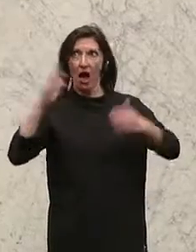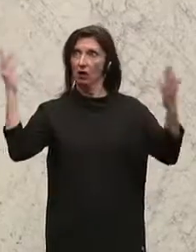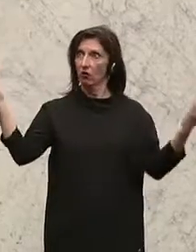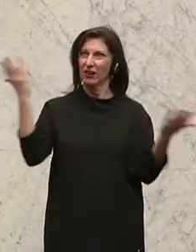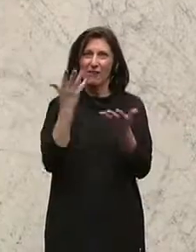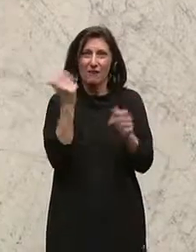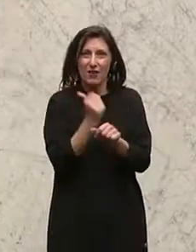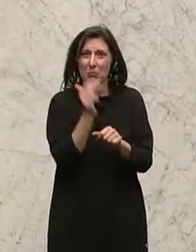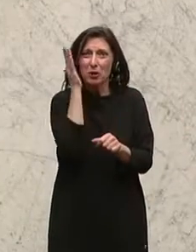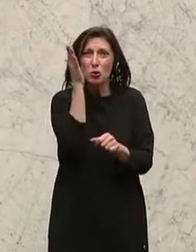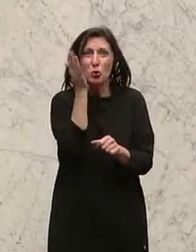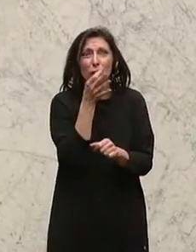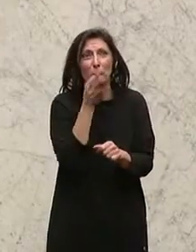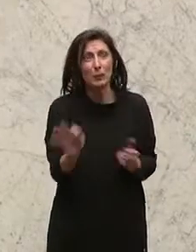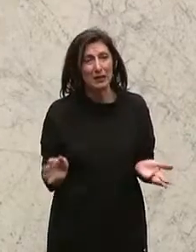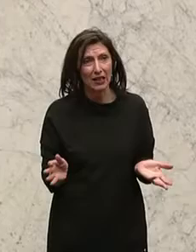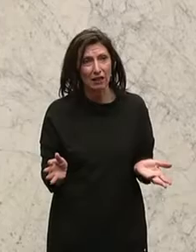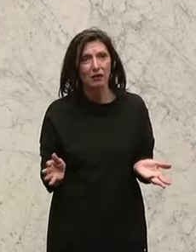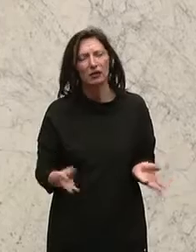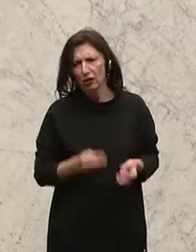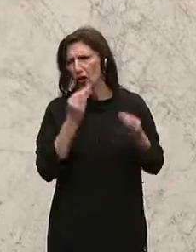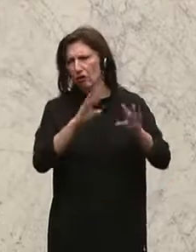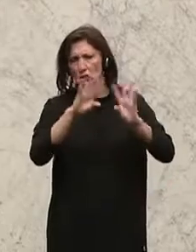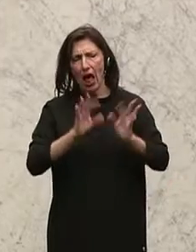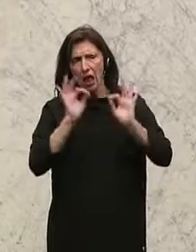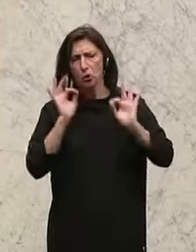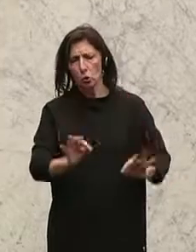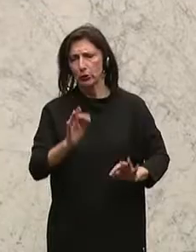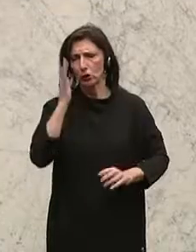wieder zu verbessern. Ich wünsche alles Gute für die Zukunft.